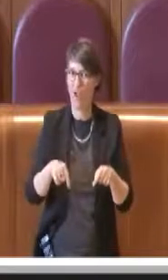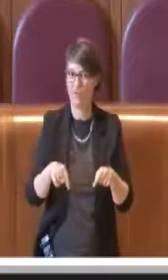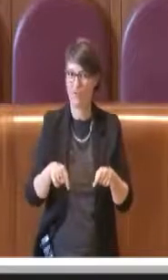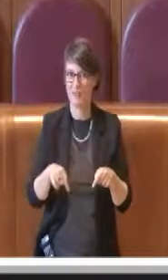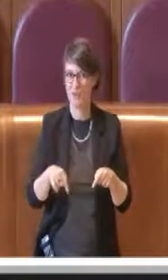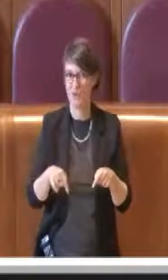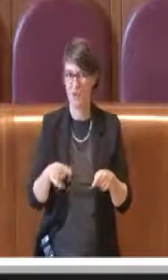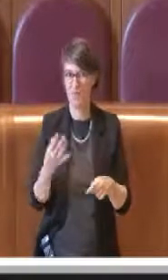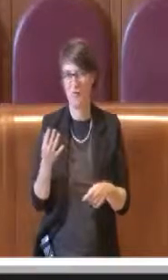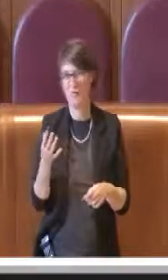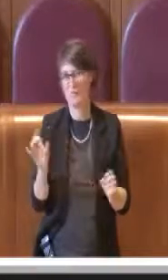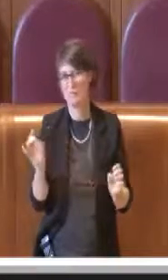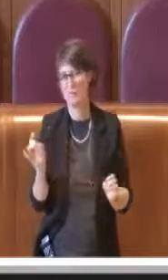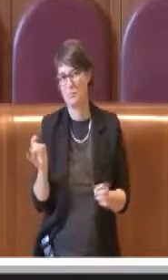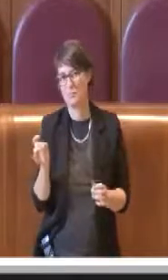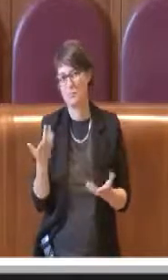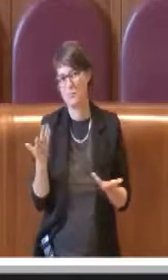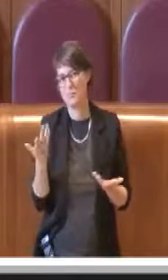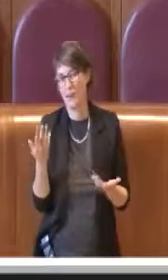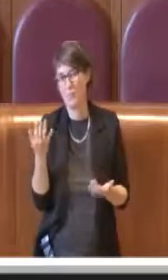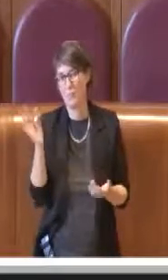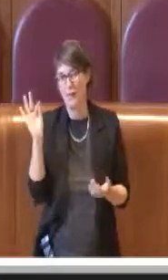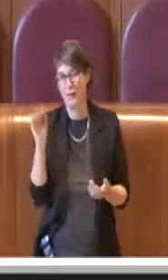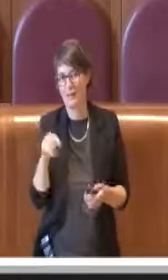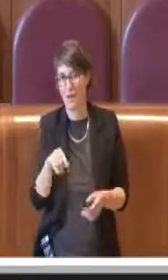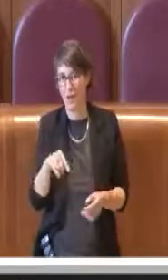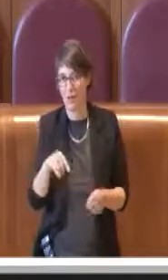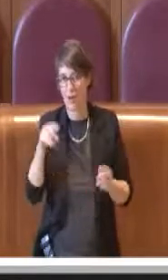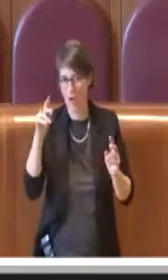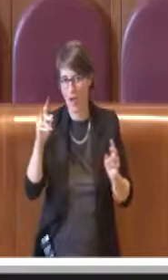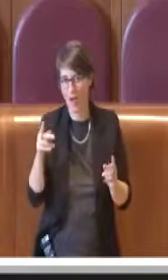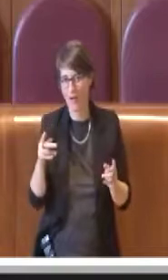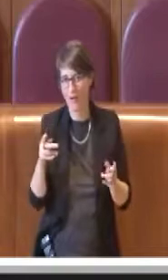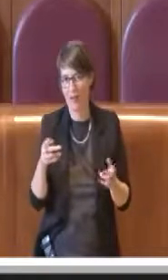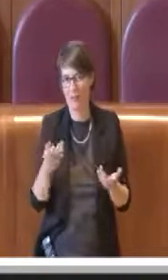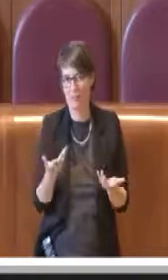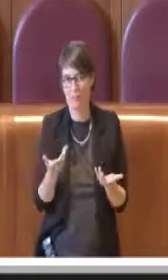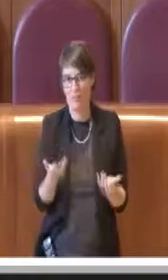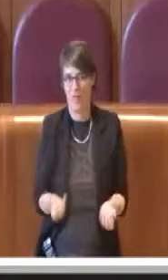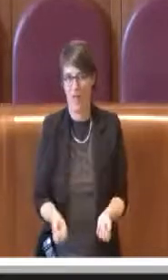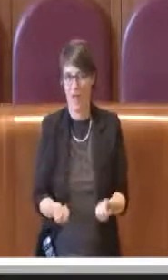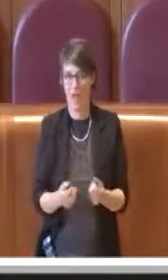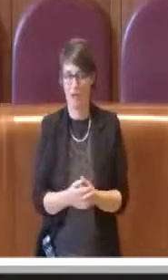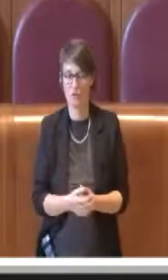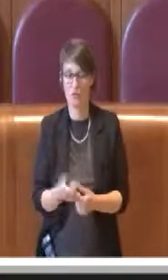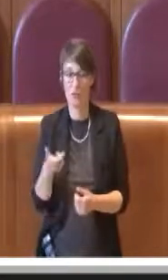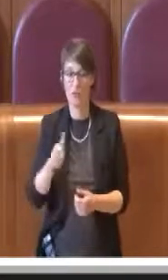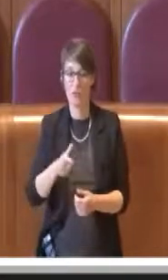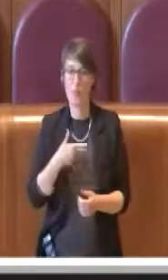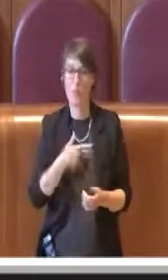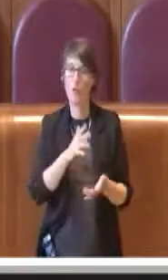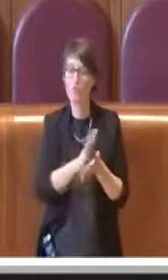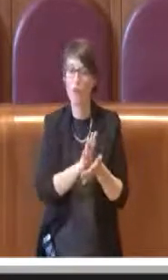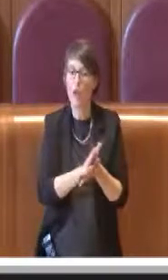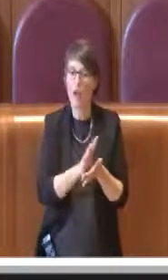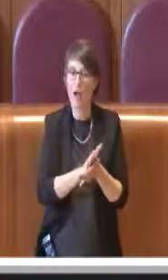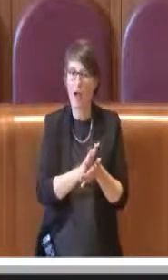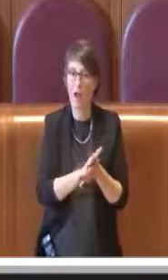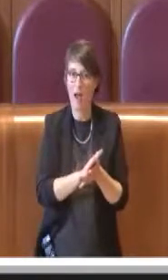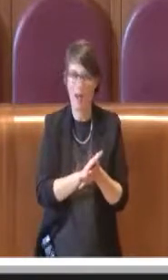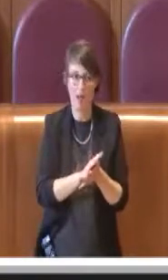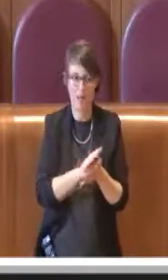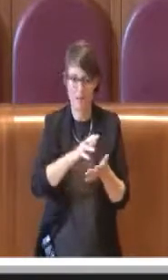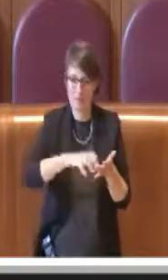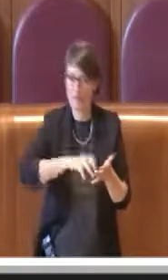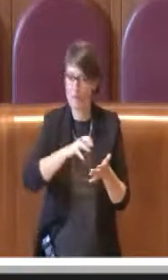portare avanti devono necessariamente essere condivisi, in quanto la maggioranza non